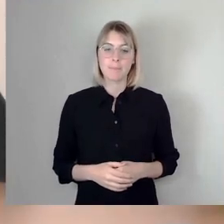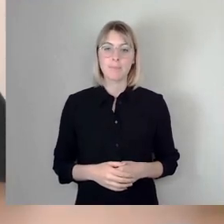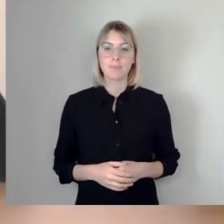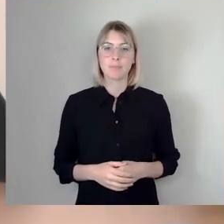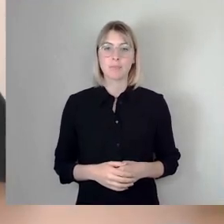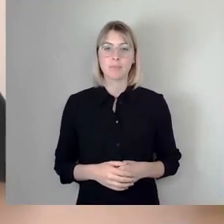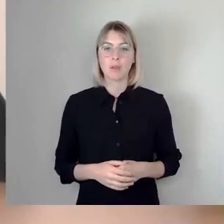nächsten Tagesordnungspunkt.